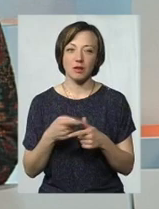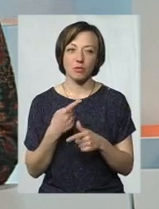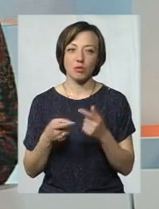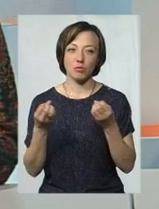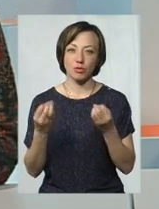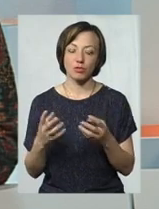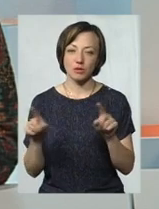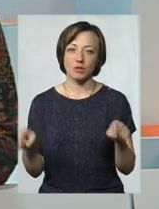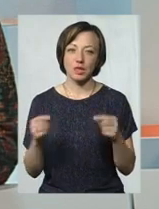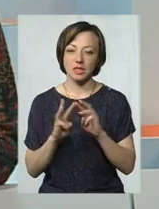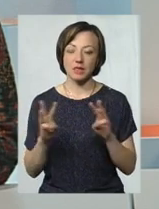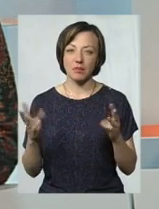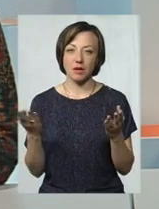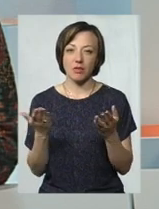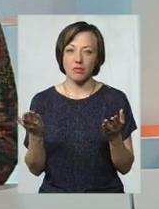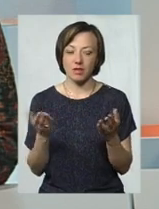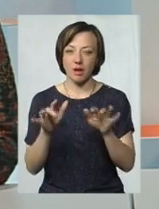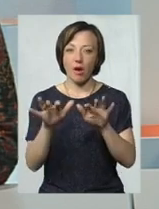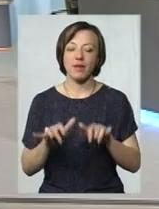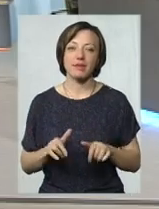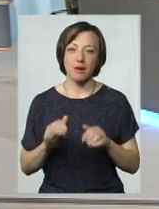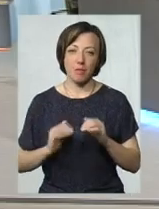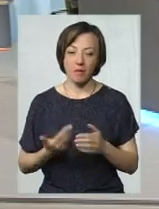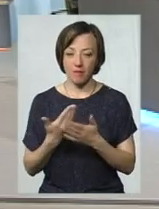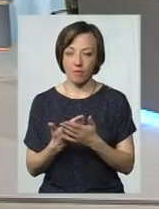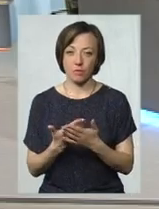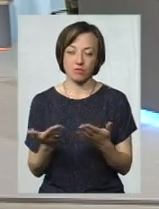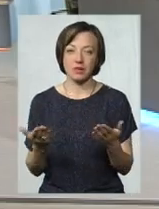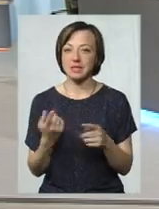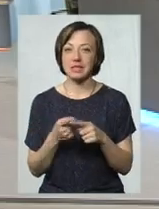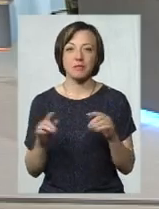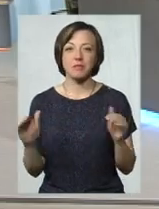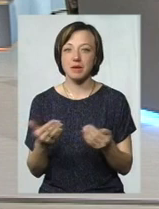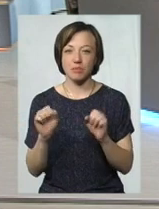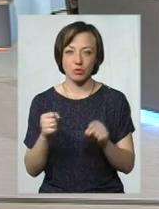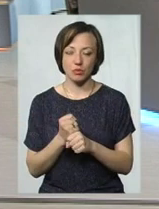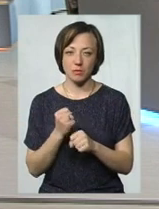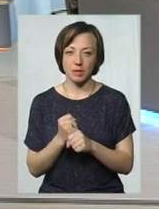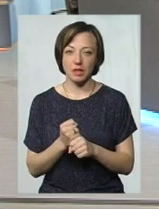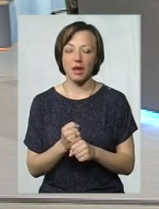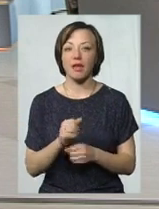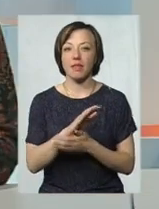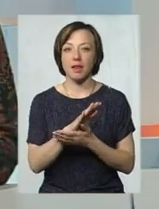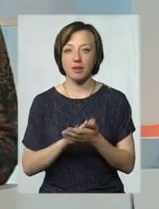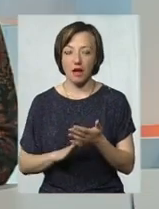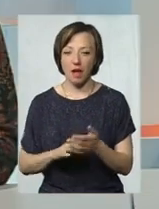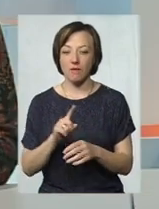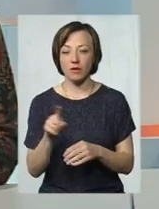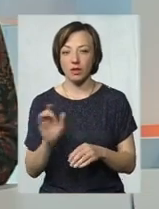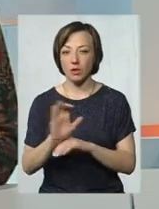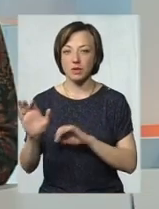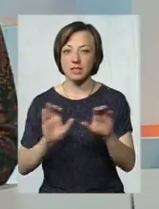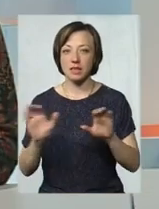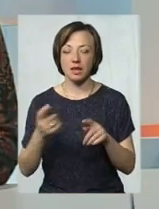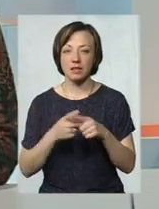просто створили свій сайт, якоїсь IT-компанії заказали. Ось лінк на сайт. Це мінімум, який вони можуть робити. Надалі, вони розіслали це